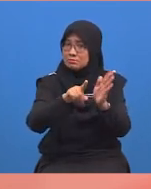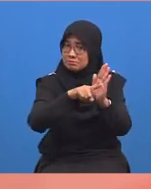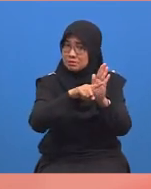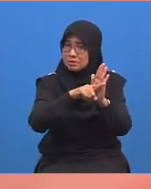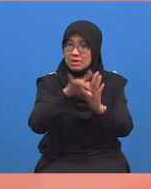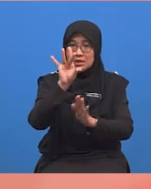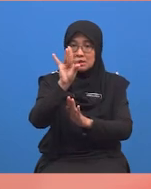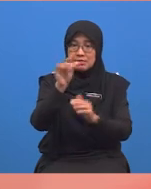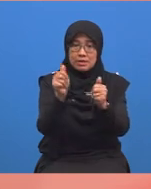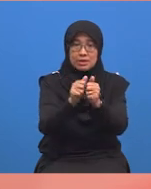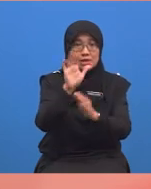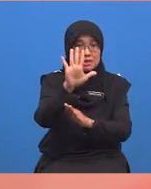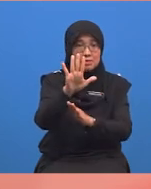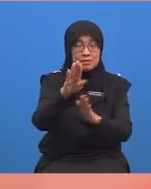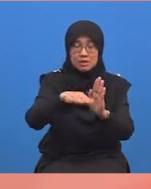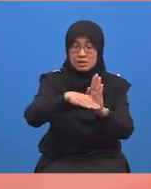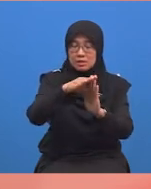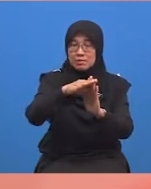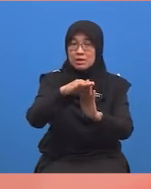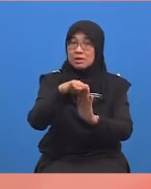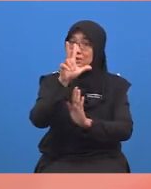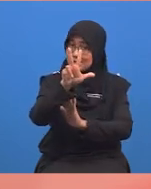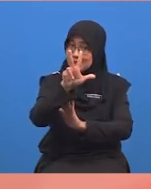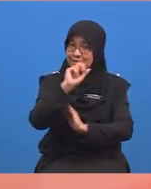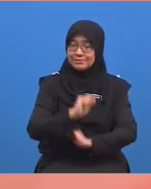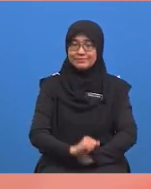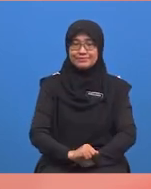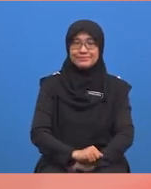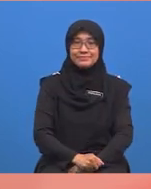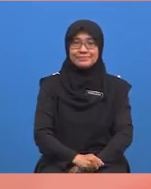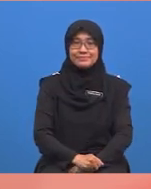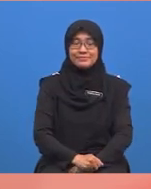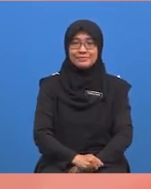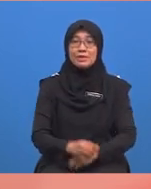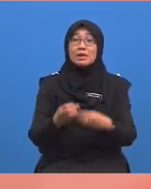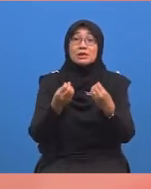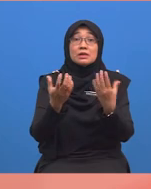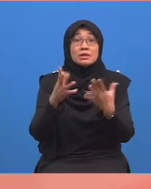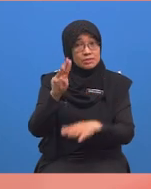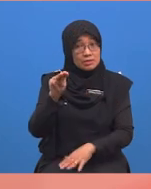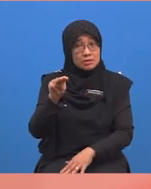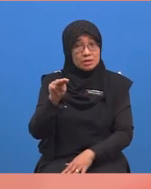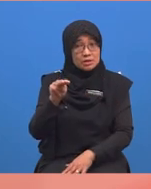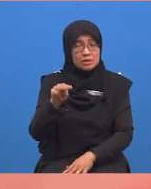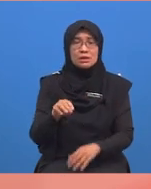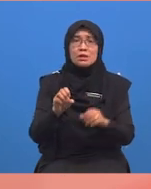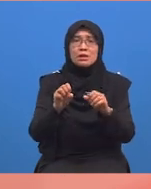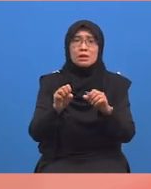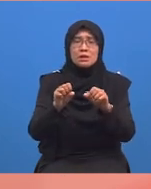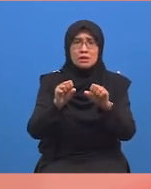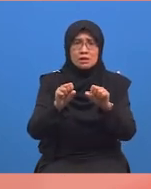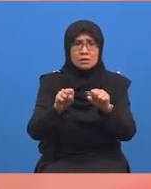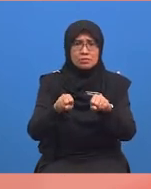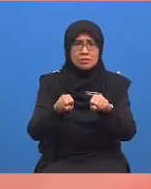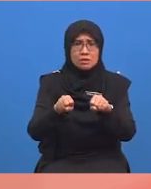dengan lima dan bakinya ialah tiga. Bagaimana, murid-murid? Adakah kita terus boleh